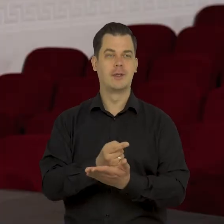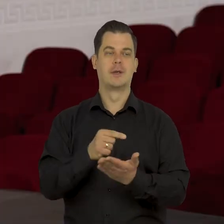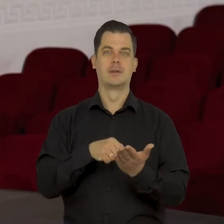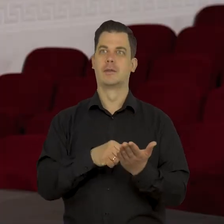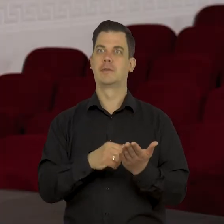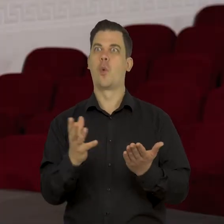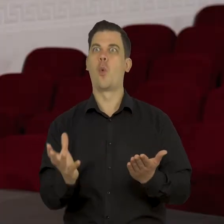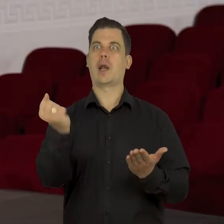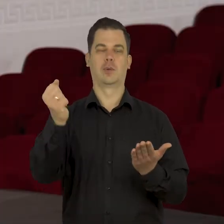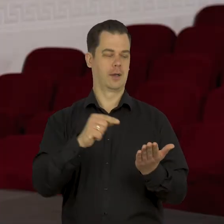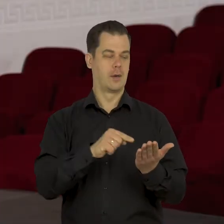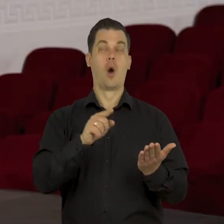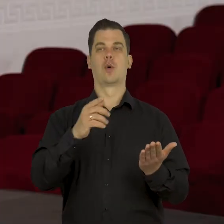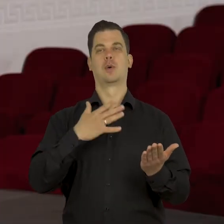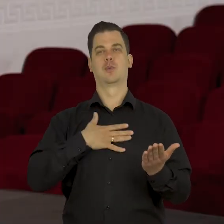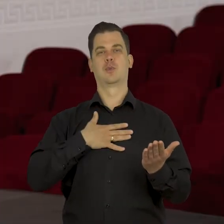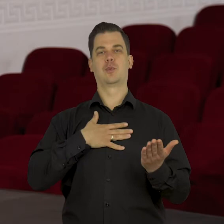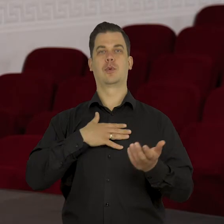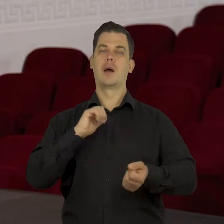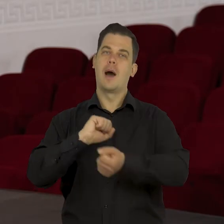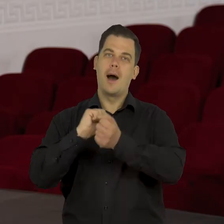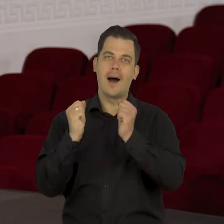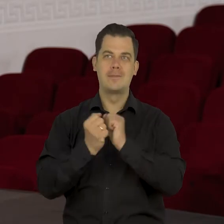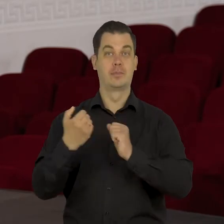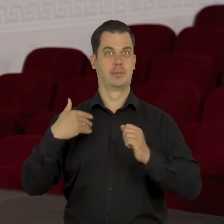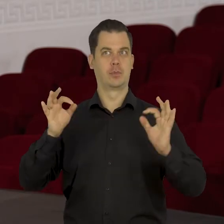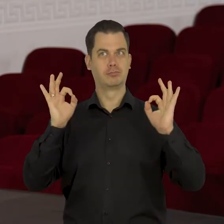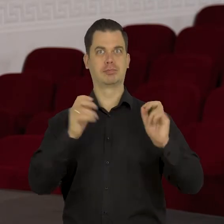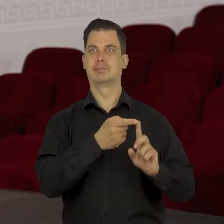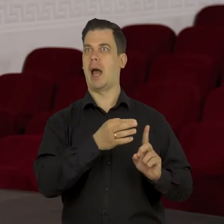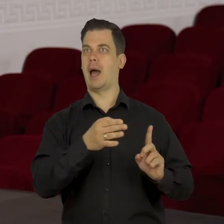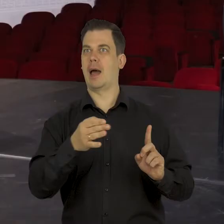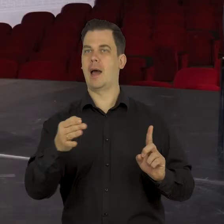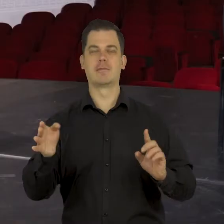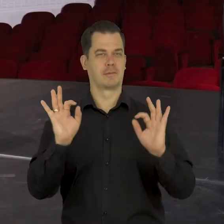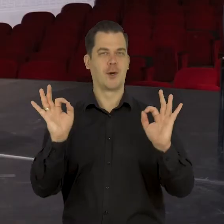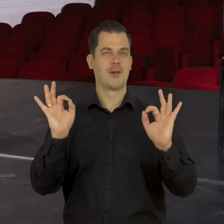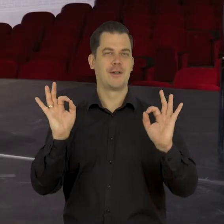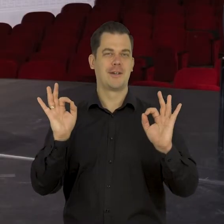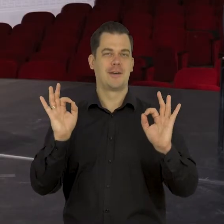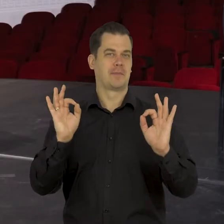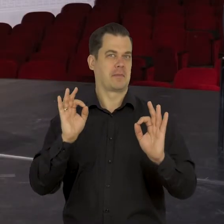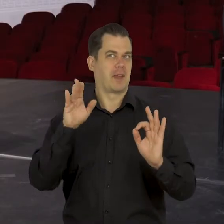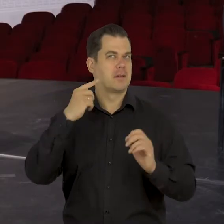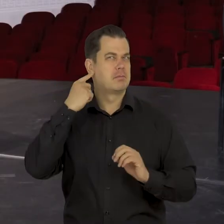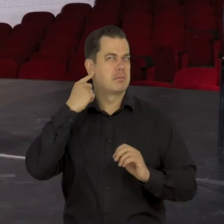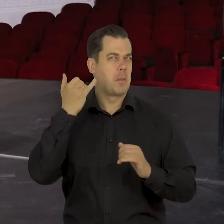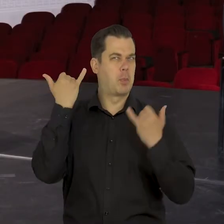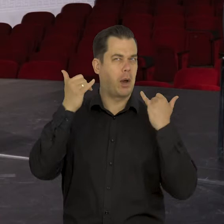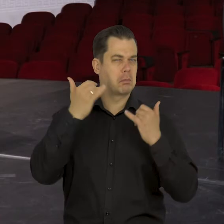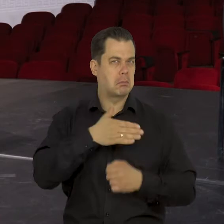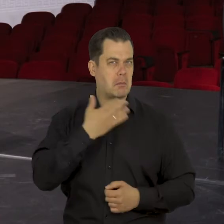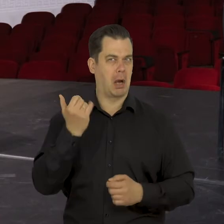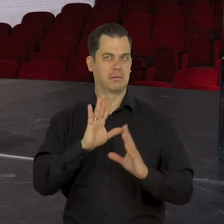że się kogoś właśnie uratuje albo, że po prostu poszło dobrze i że nie byłam potrzebna i że poszło świetnie, że nie słyszałam